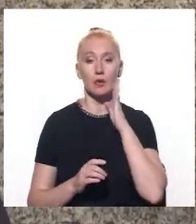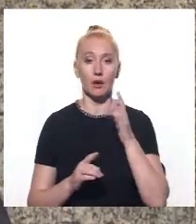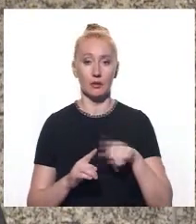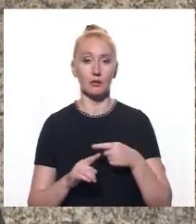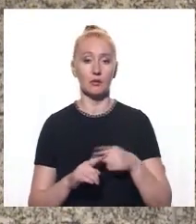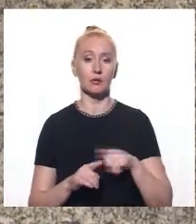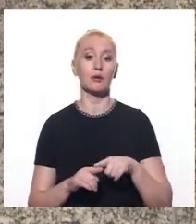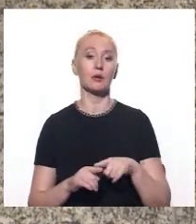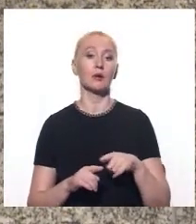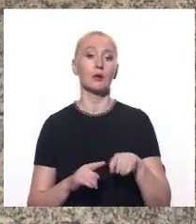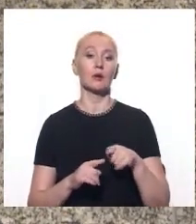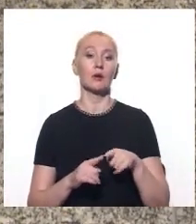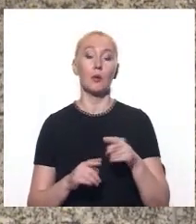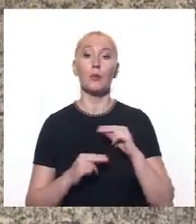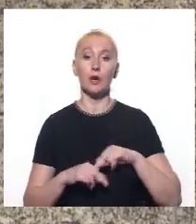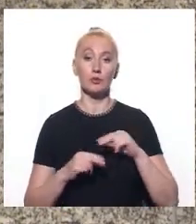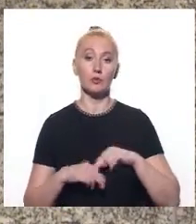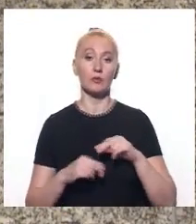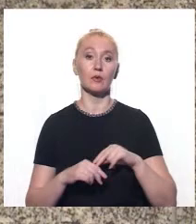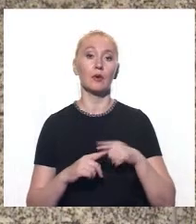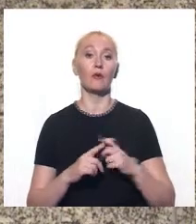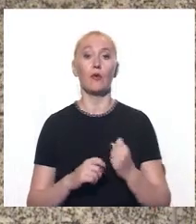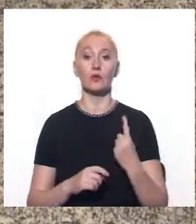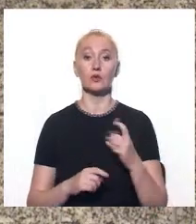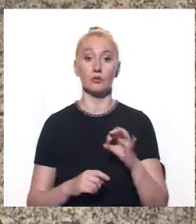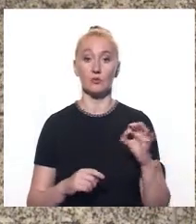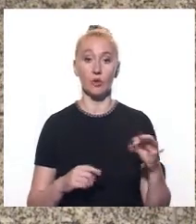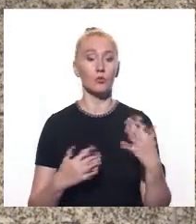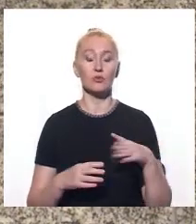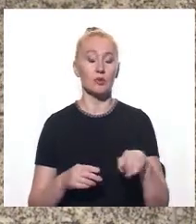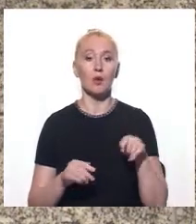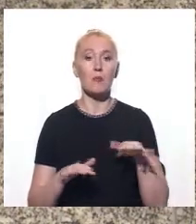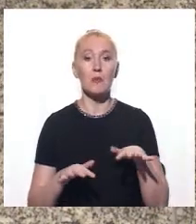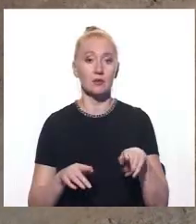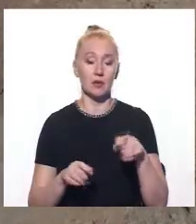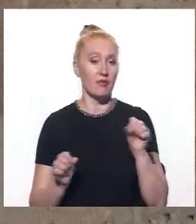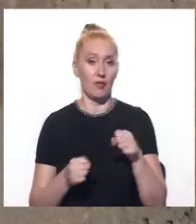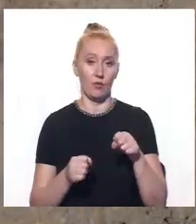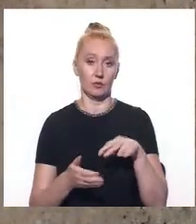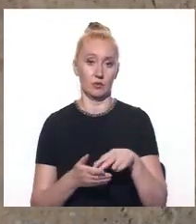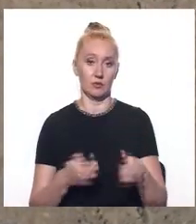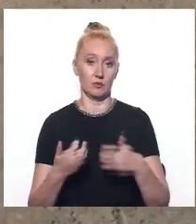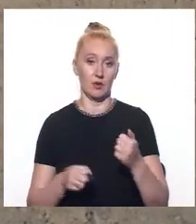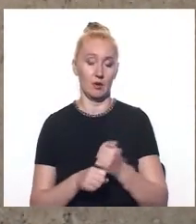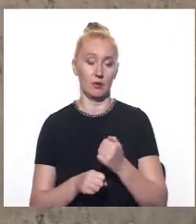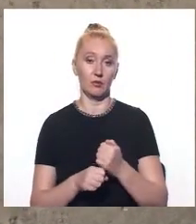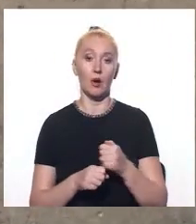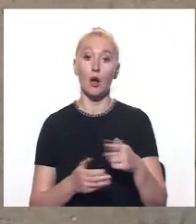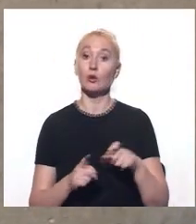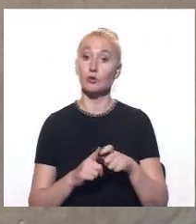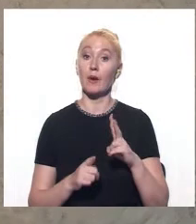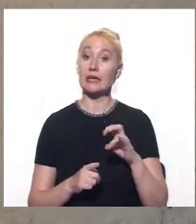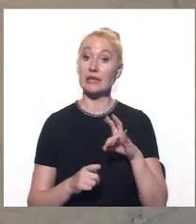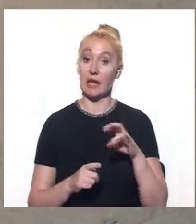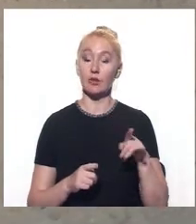якомога більше ефективно пропрацювати, бо об 11-й годині там вже знаходитись фактично неможливо. За словами Дмитра Тисленка,